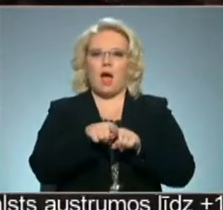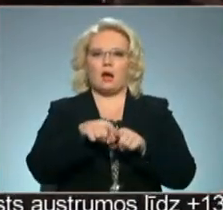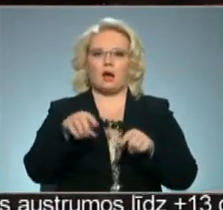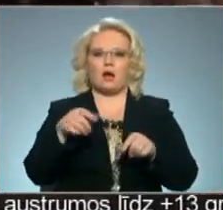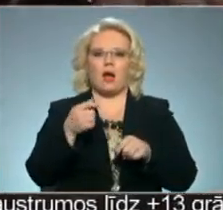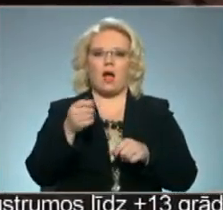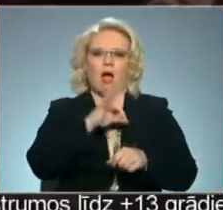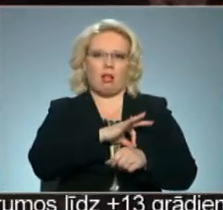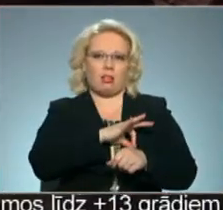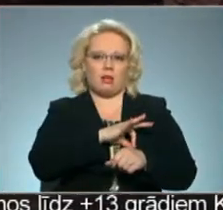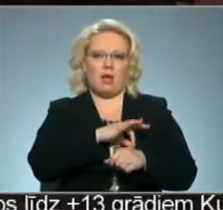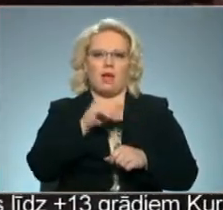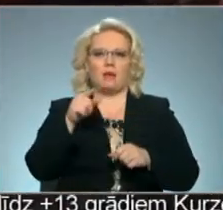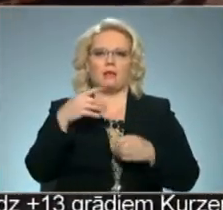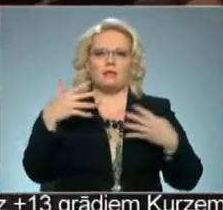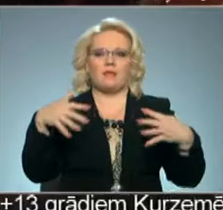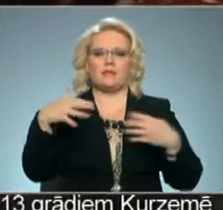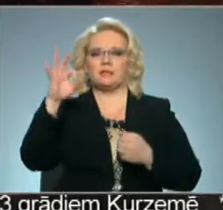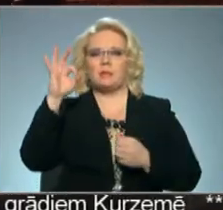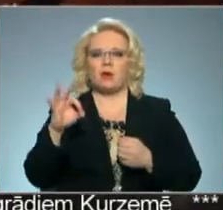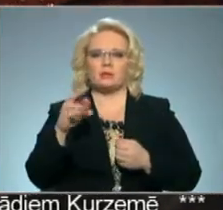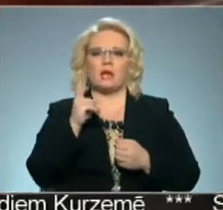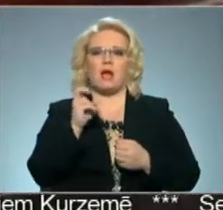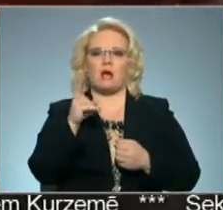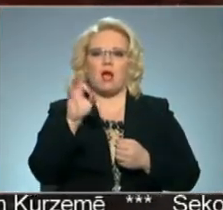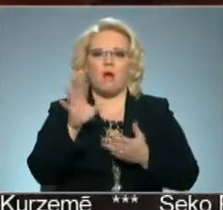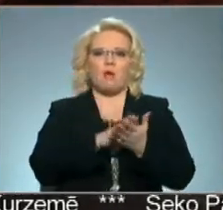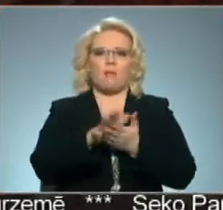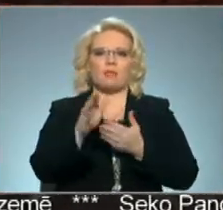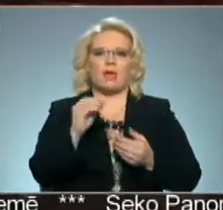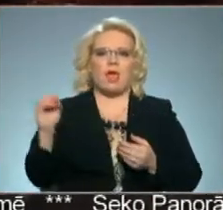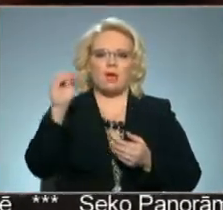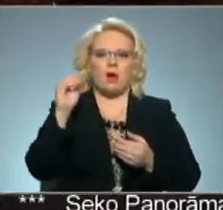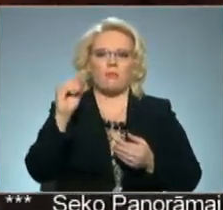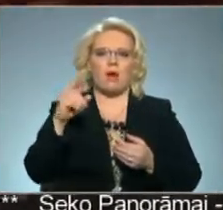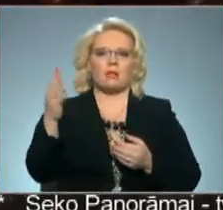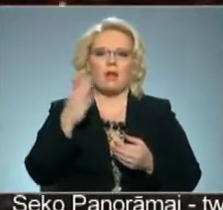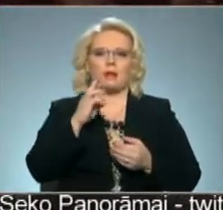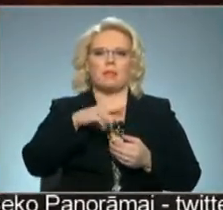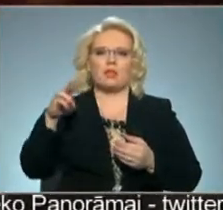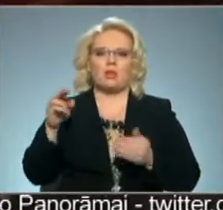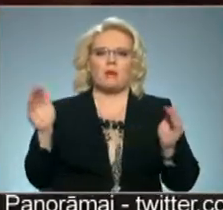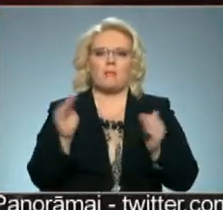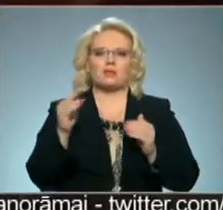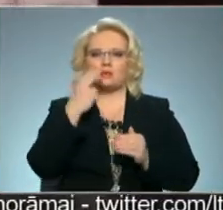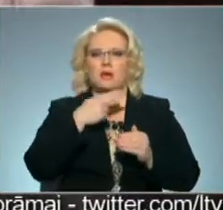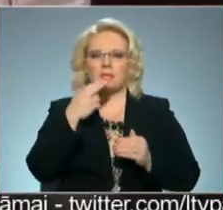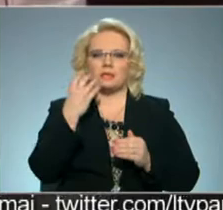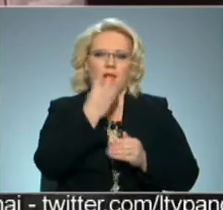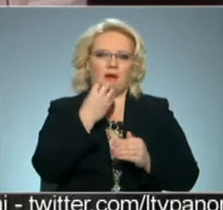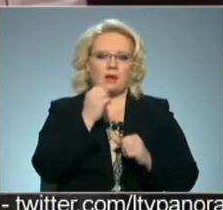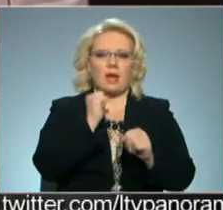audzētāju alga. Teju 90% kakao, ko patērē Eiropā, nāk no miljoniem mazu saimniecību Āfrikā.